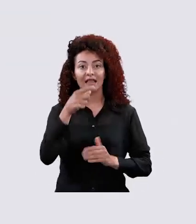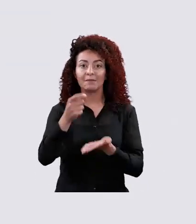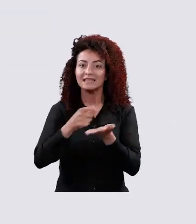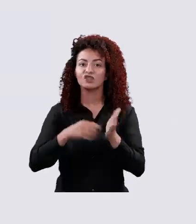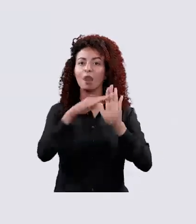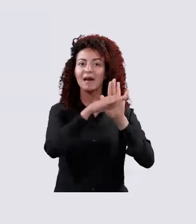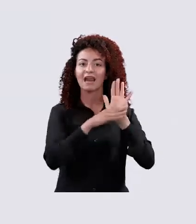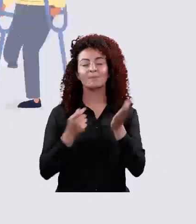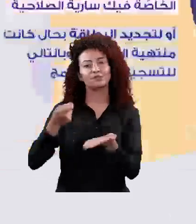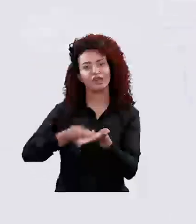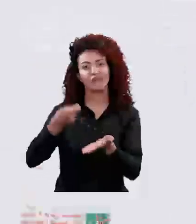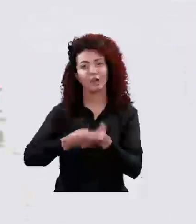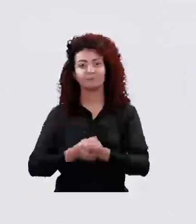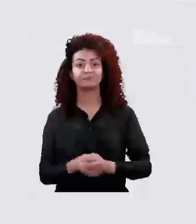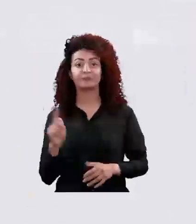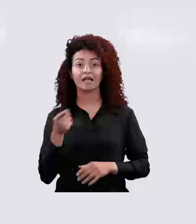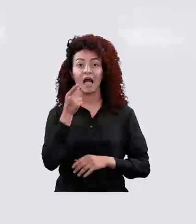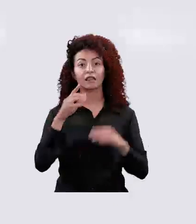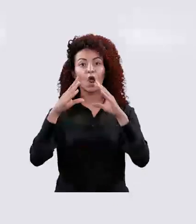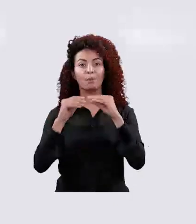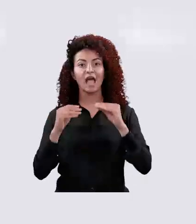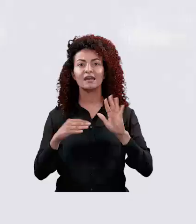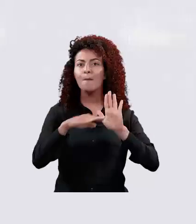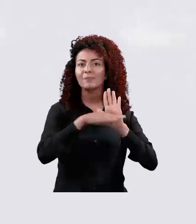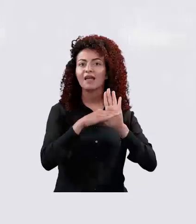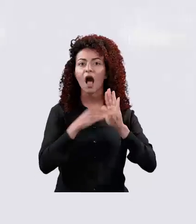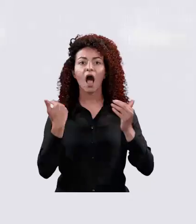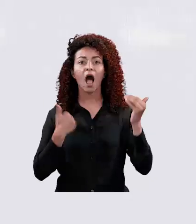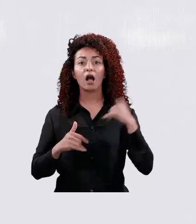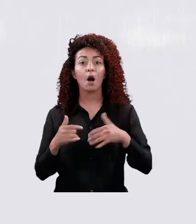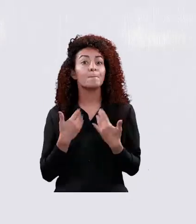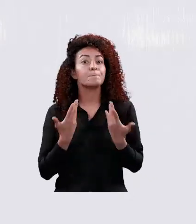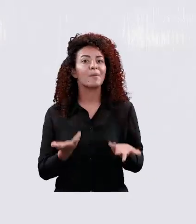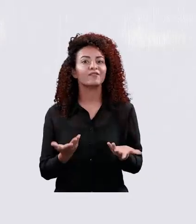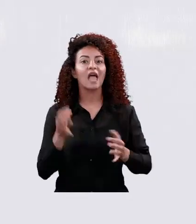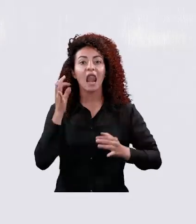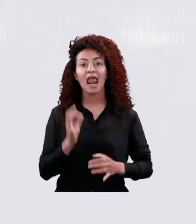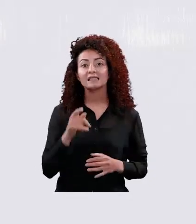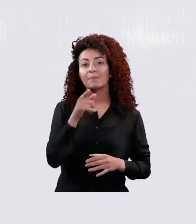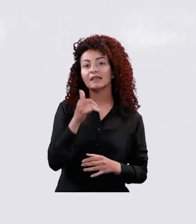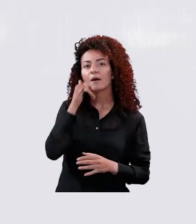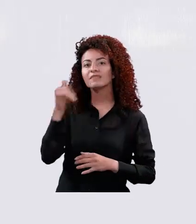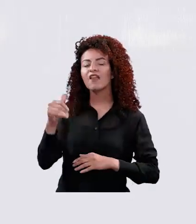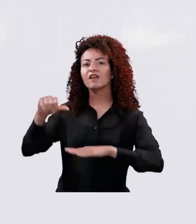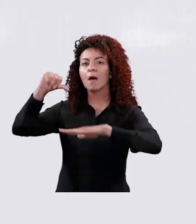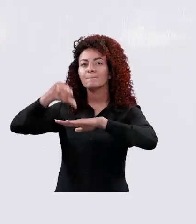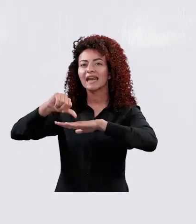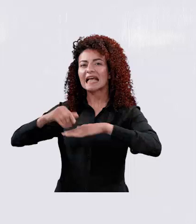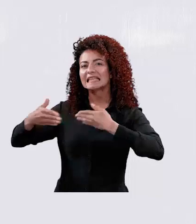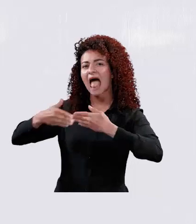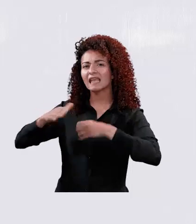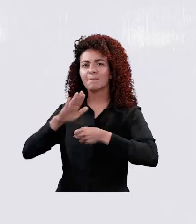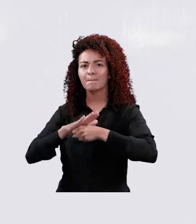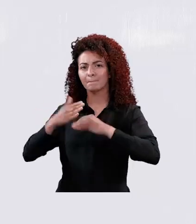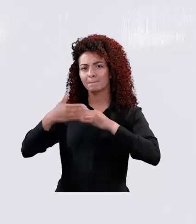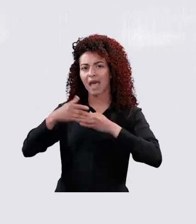للتسجيل بالبرنامج إذا كنت لبناني وما عندك بطاقة المعوق الشخصية لازم تتصل بأقرب مركز من